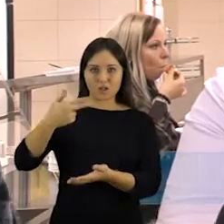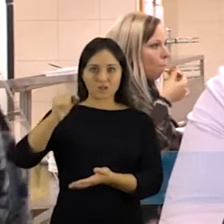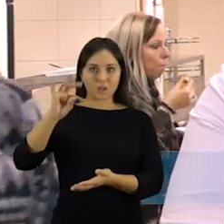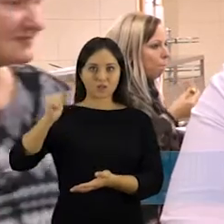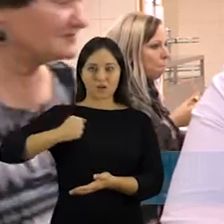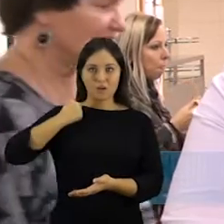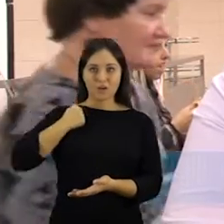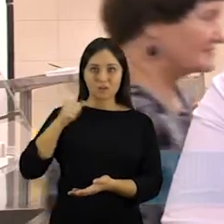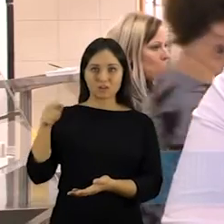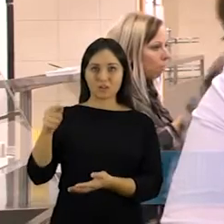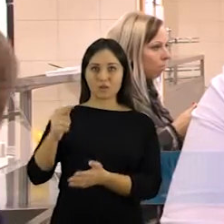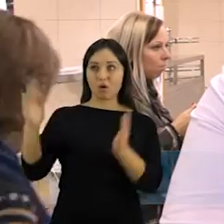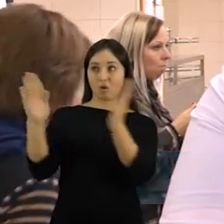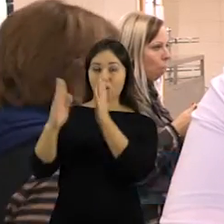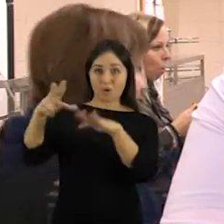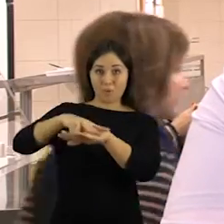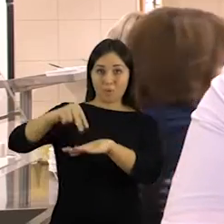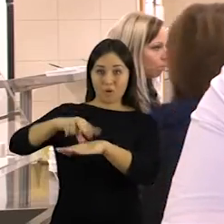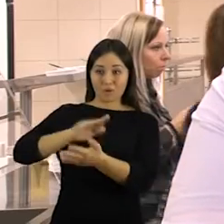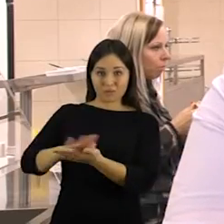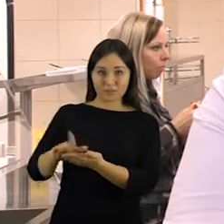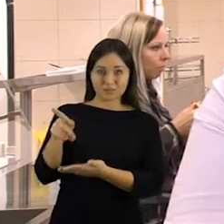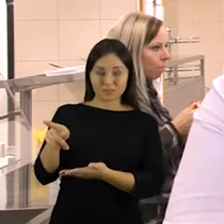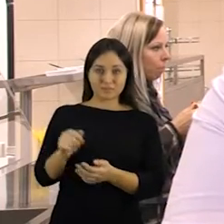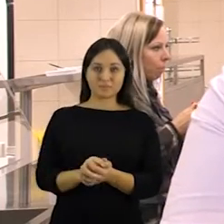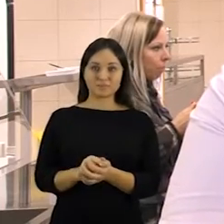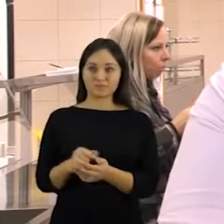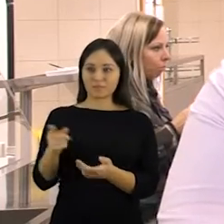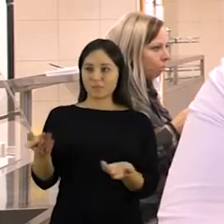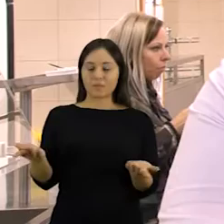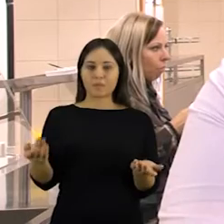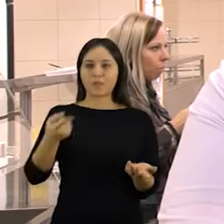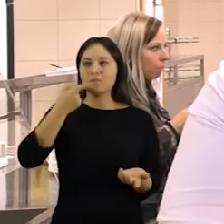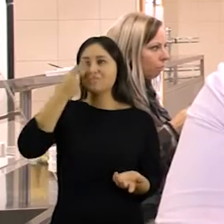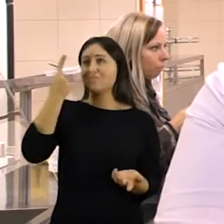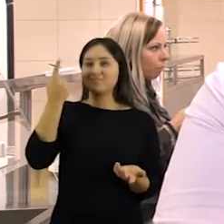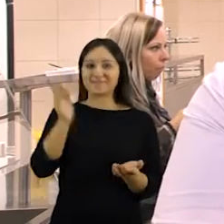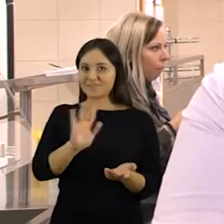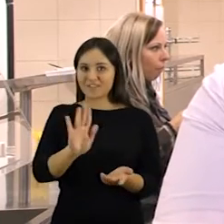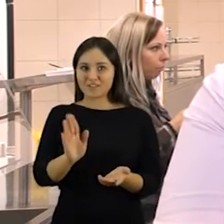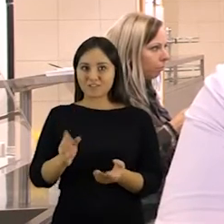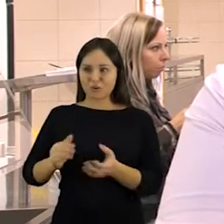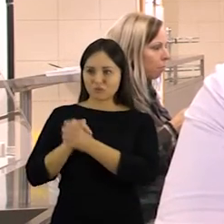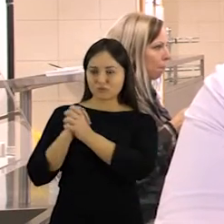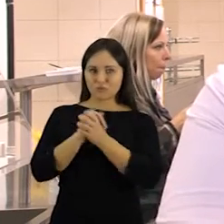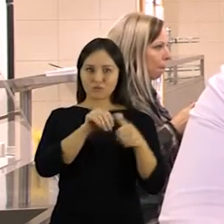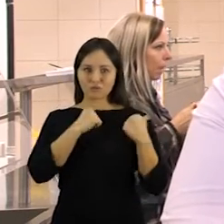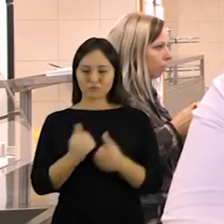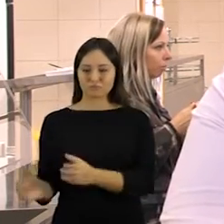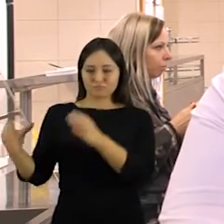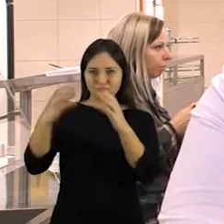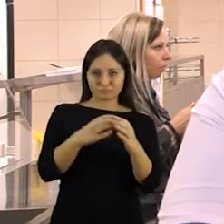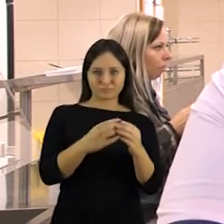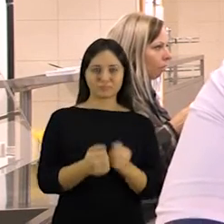kurie atlieka oro policijos pareigas Lietuvoje, tikrai nepasididžiavo ir atvyko į mūsų profesinio